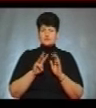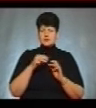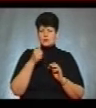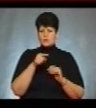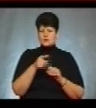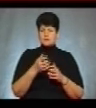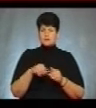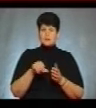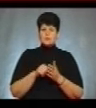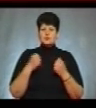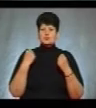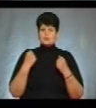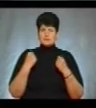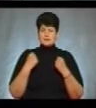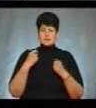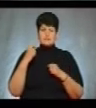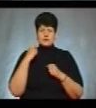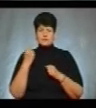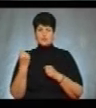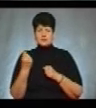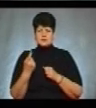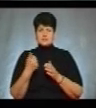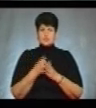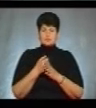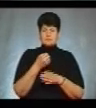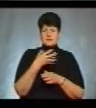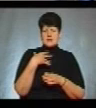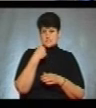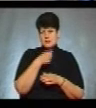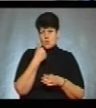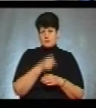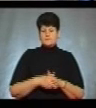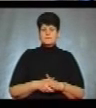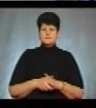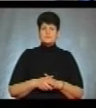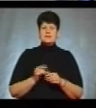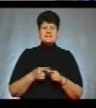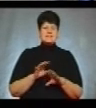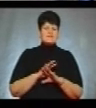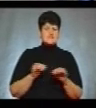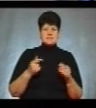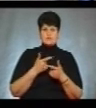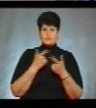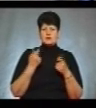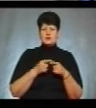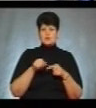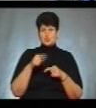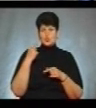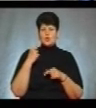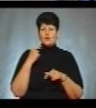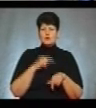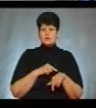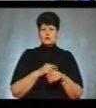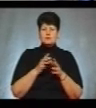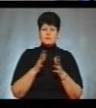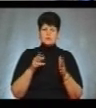беруть участь спортсмени віком від 11 до 15 років. Це все інформацію на цю годину. Більше подій